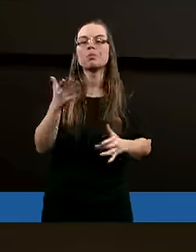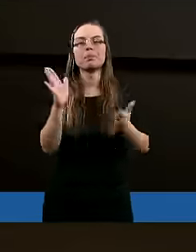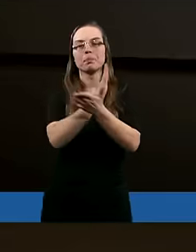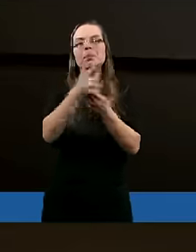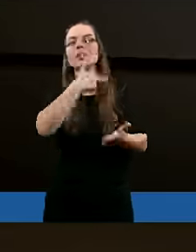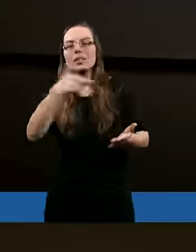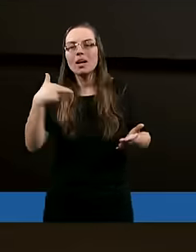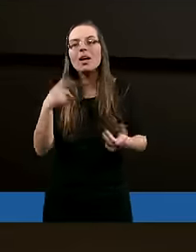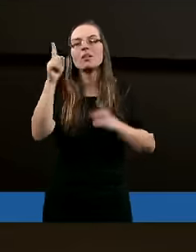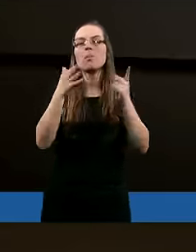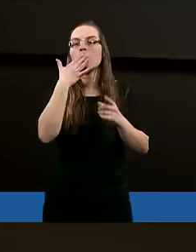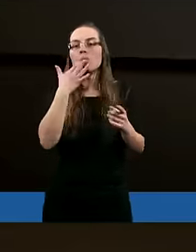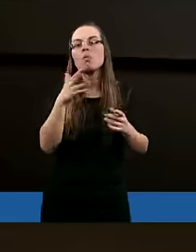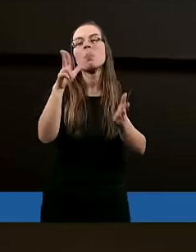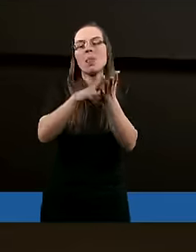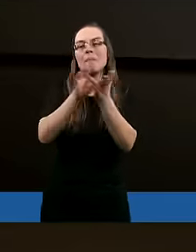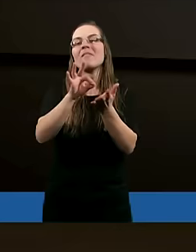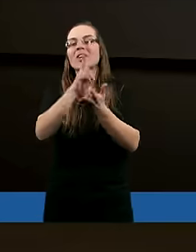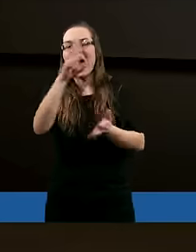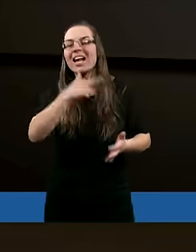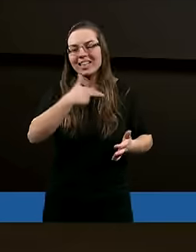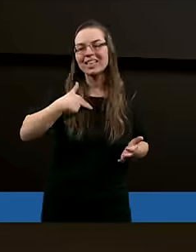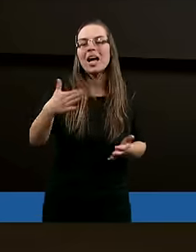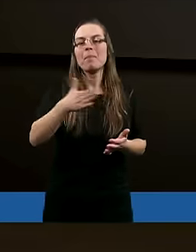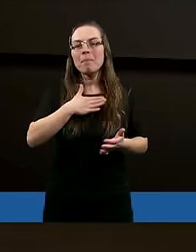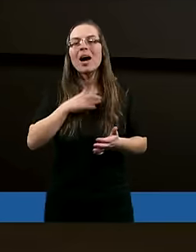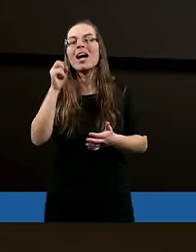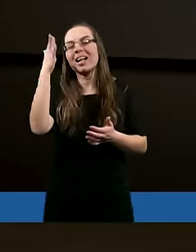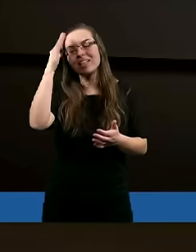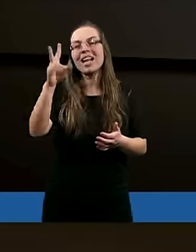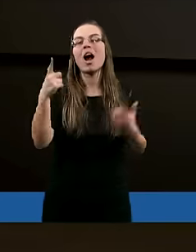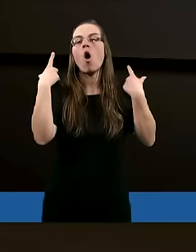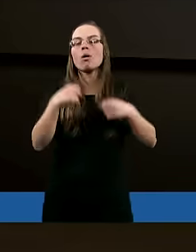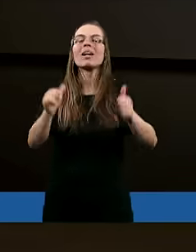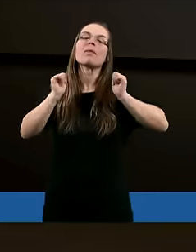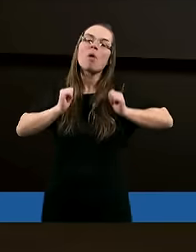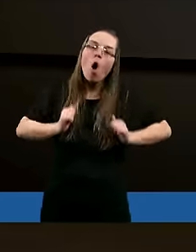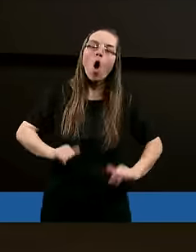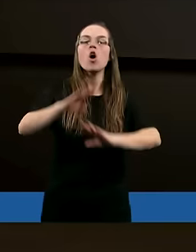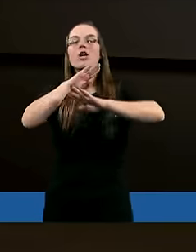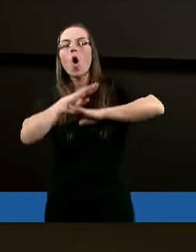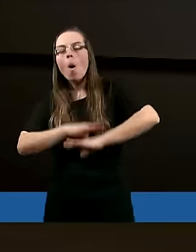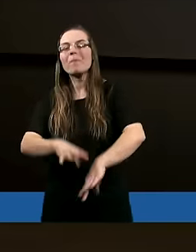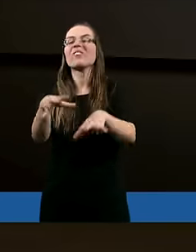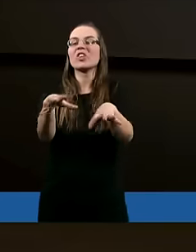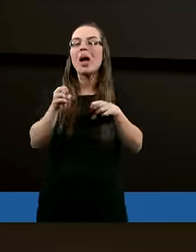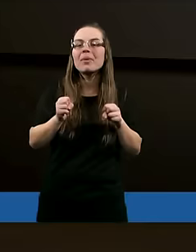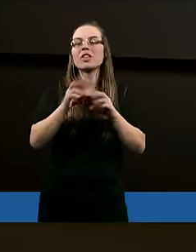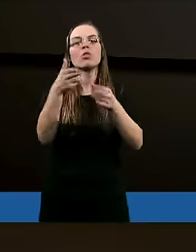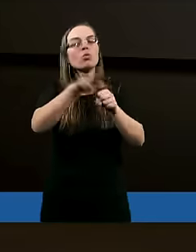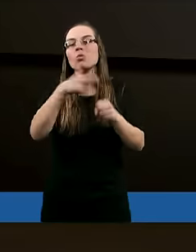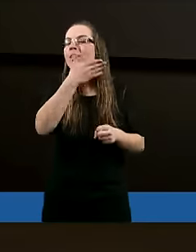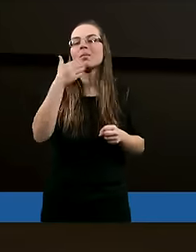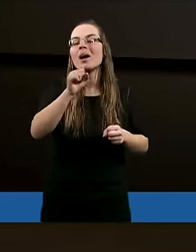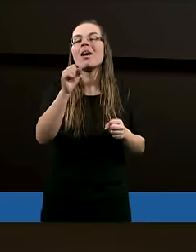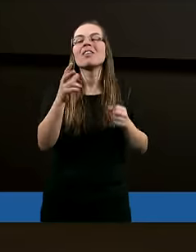niektórzy z nas, nawet z natury, na pewno każdy z nas zna takie osoby spokojne, opanowane, wstrzymięźliwe, które